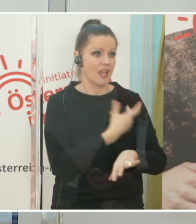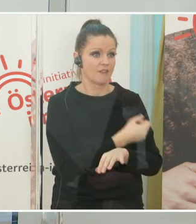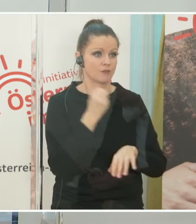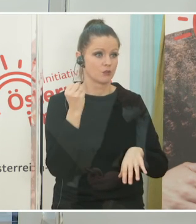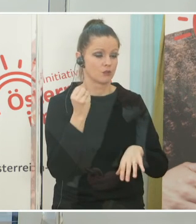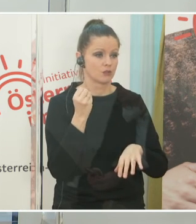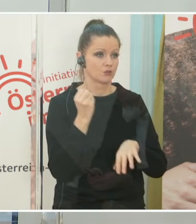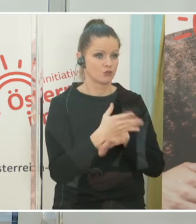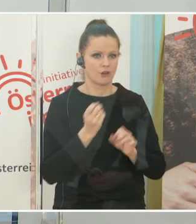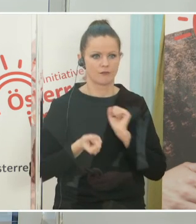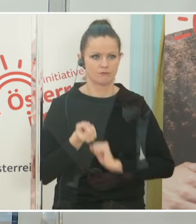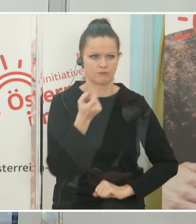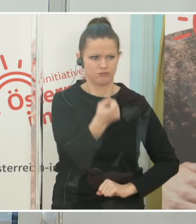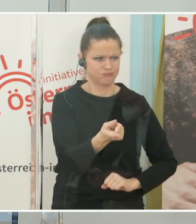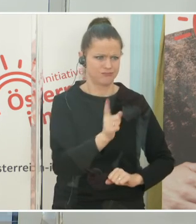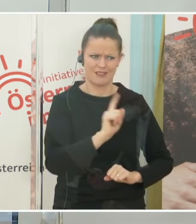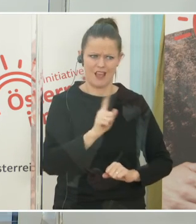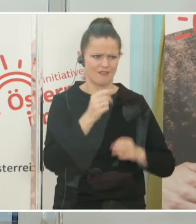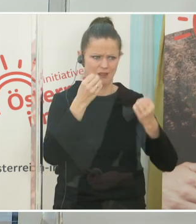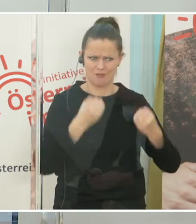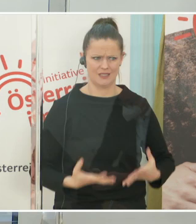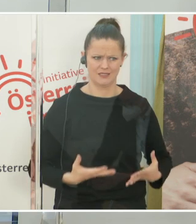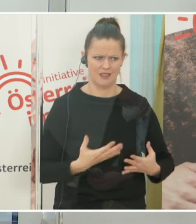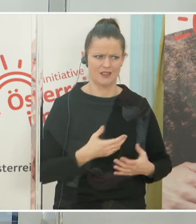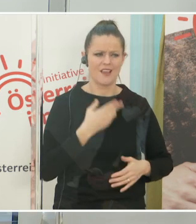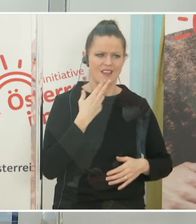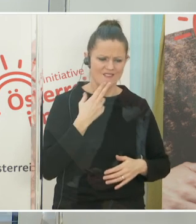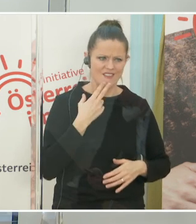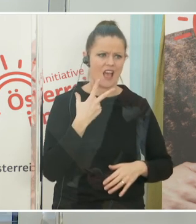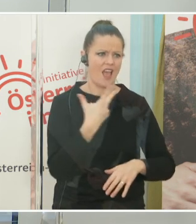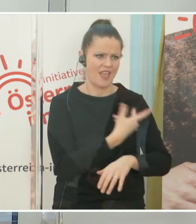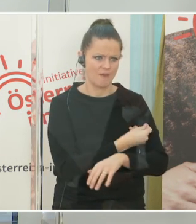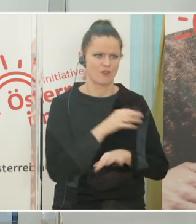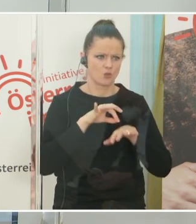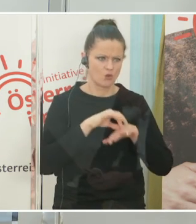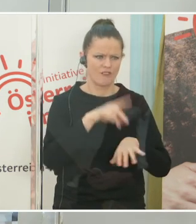verwirft und das darf nicht passieren. Und das weiß auch jeder, der impft und hat entsprechend eine Backup-Liste.